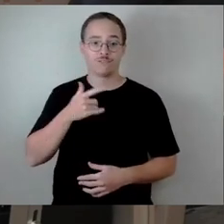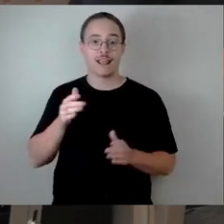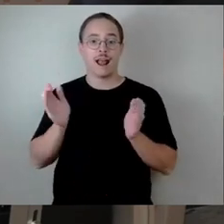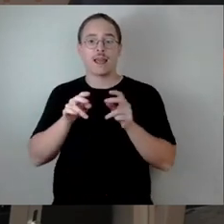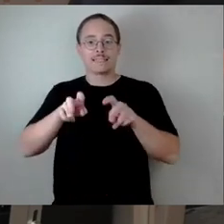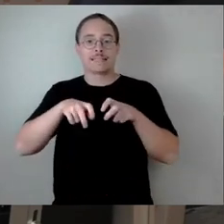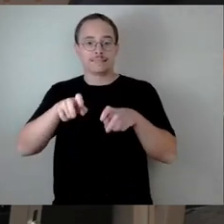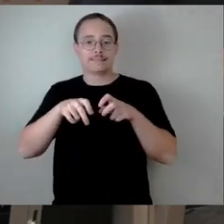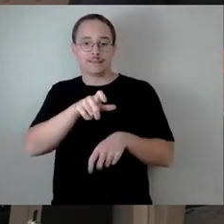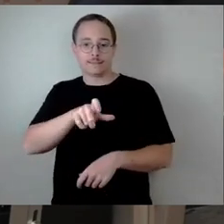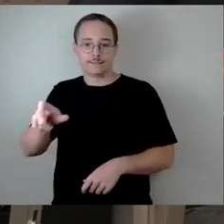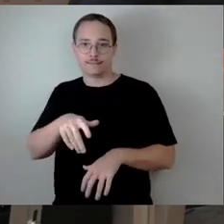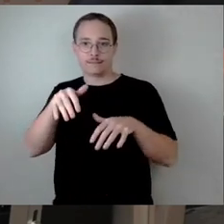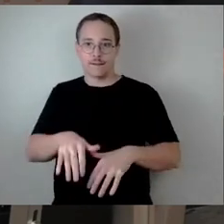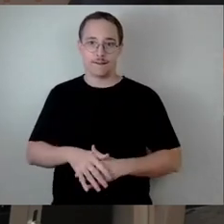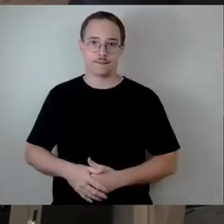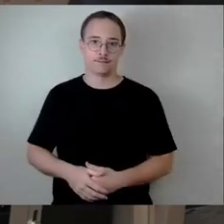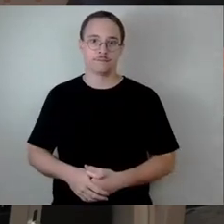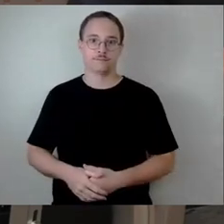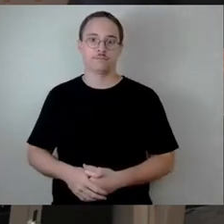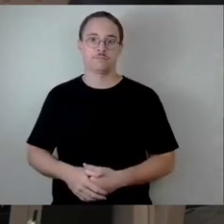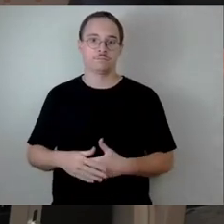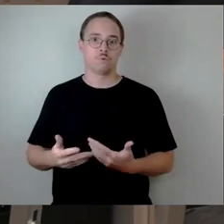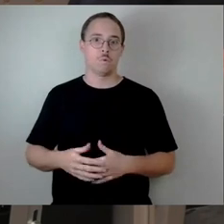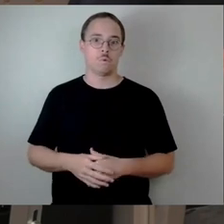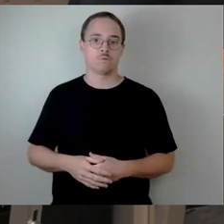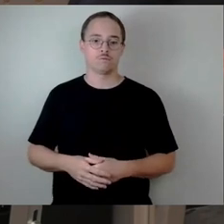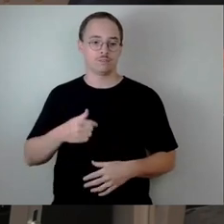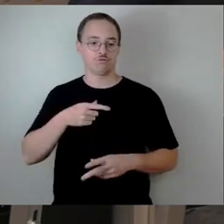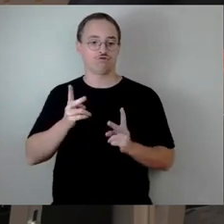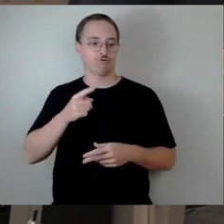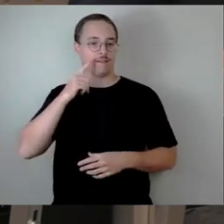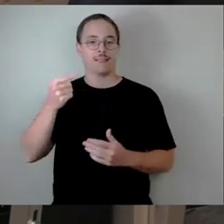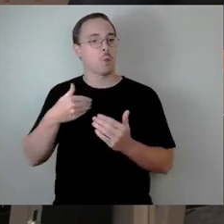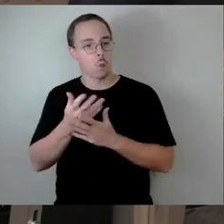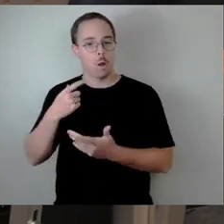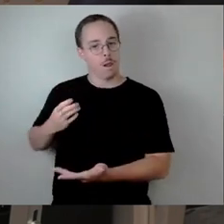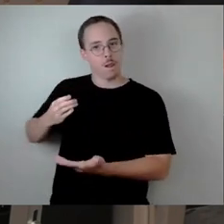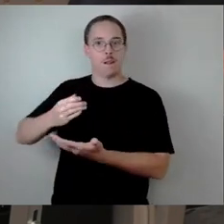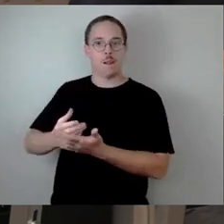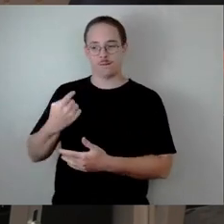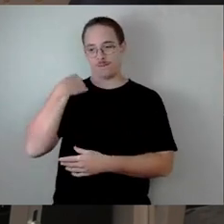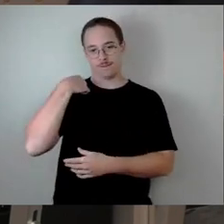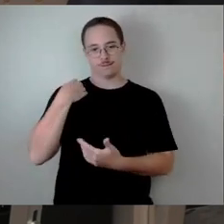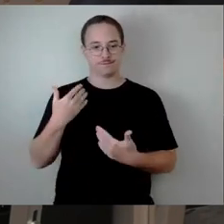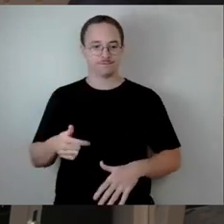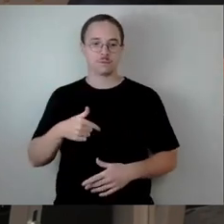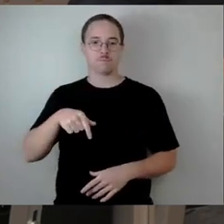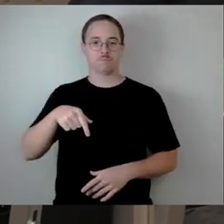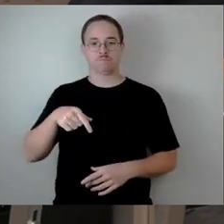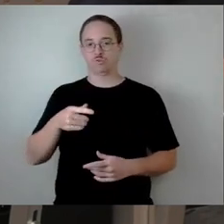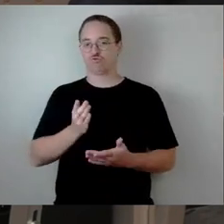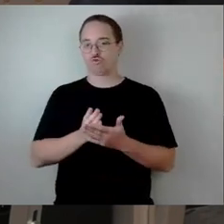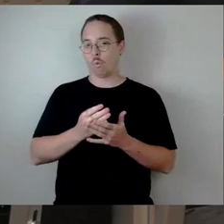Dass es so schnell wird mit einer Rede hier im Stadtrat, als neuer Stadtrat, hätte ich nicht gedacht. Aber bei der Thematik, das ist mir eine